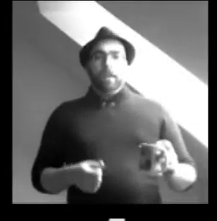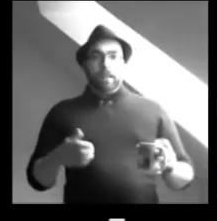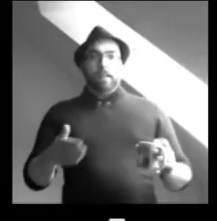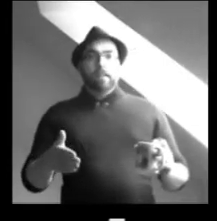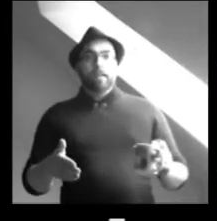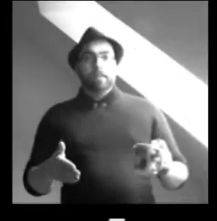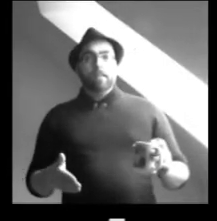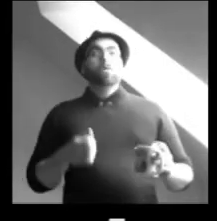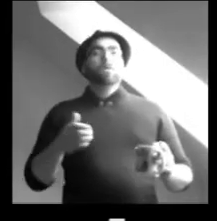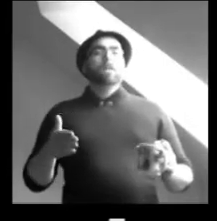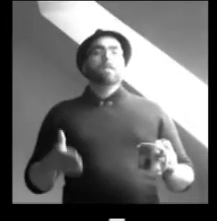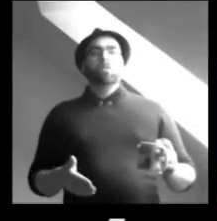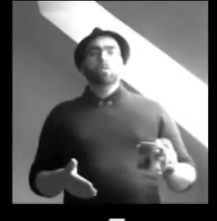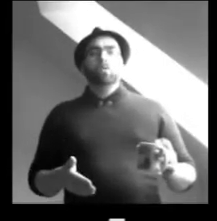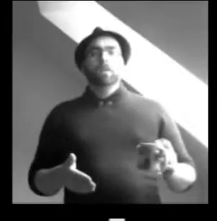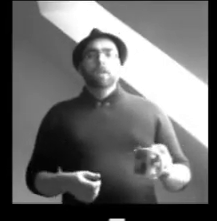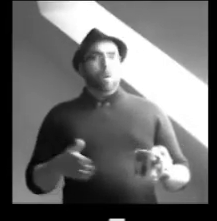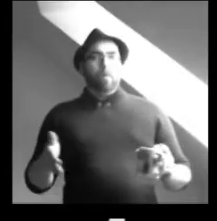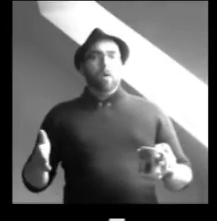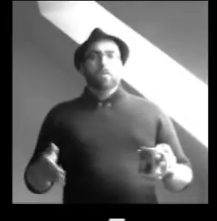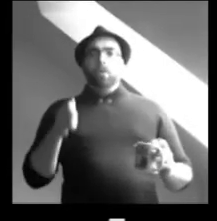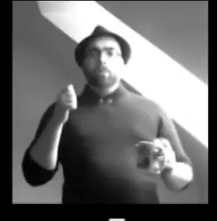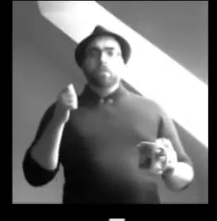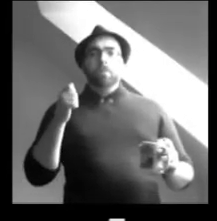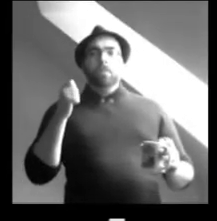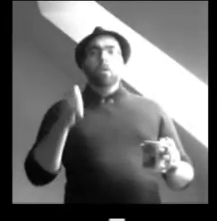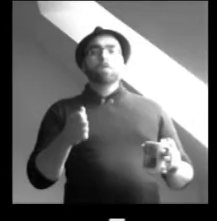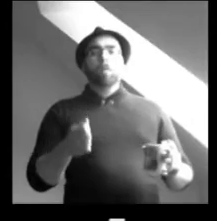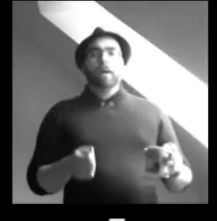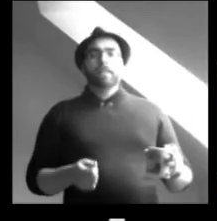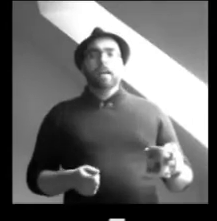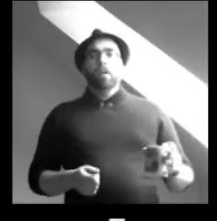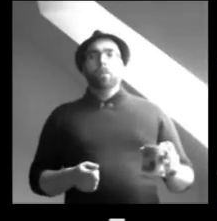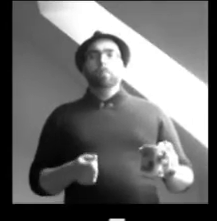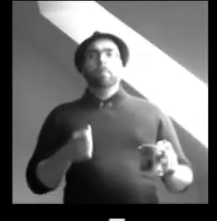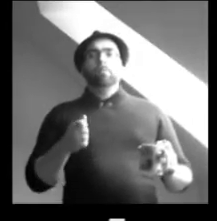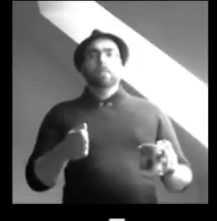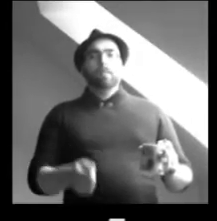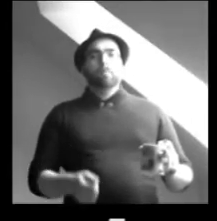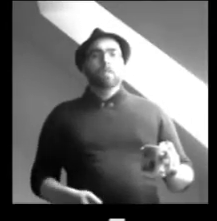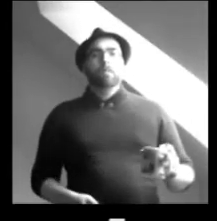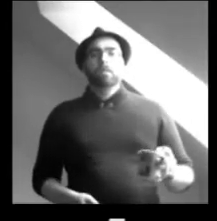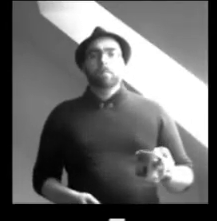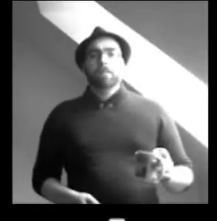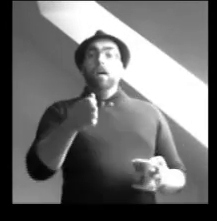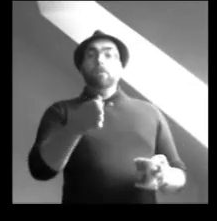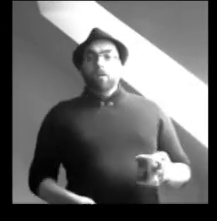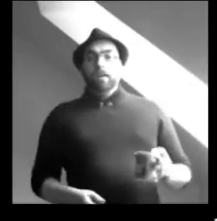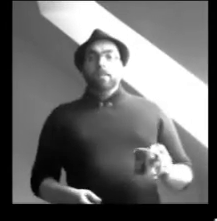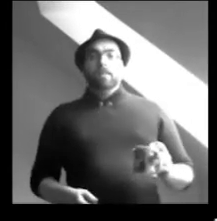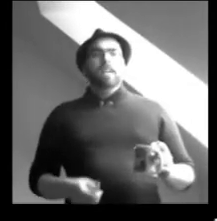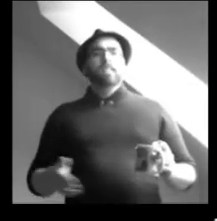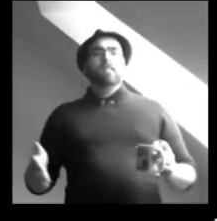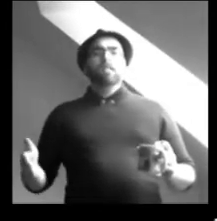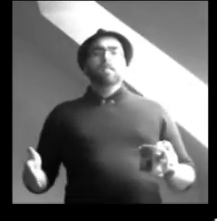producteur. Est-ce un hasard esthétique ou une filiation toute trouvée ? Peu importe, le film ne se limite heureusement pas à ça et offre bien plus qu'un simple gimmick cosmétique. Enfin,